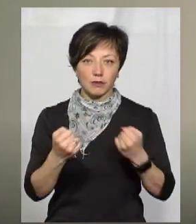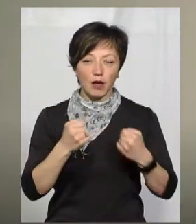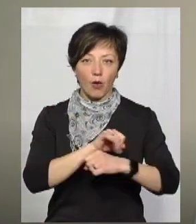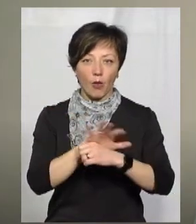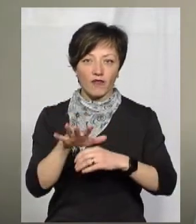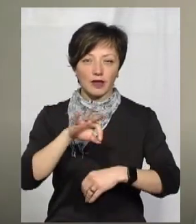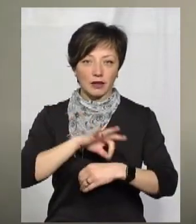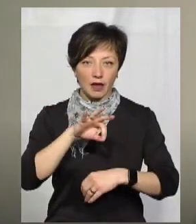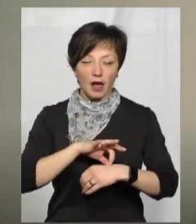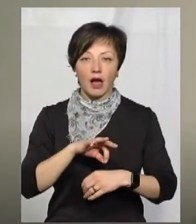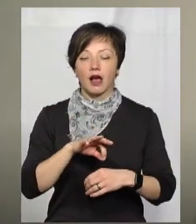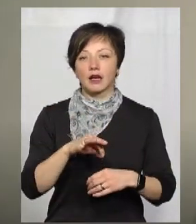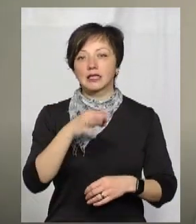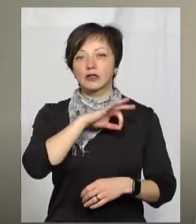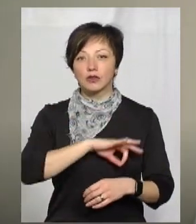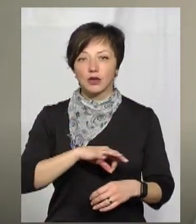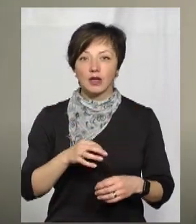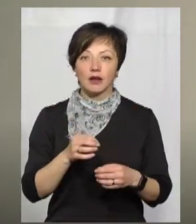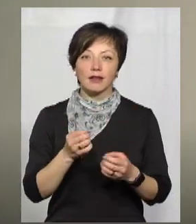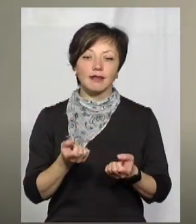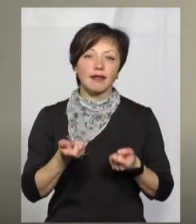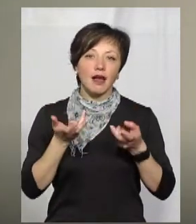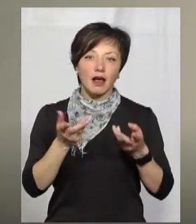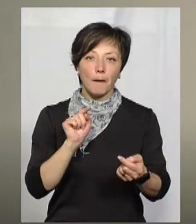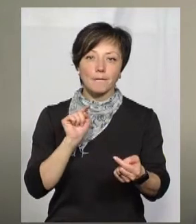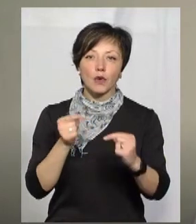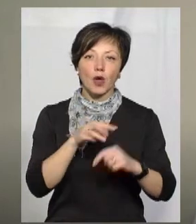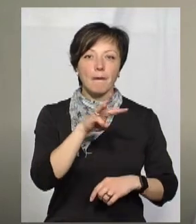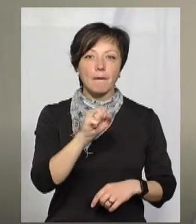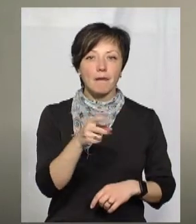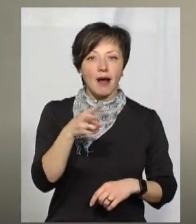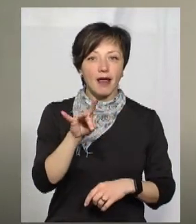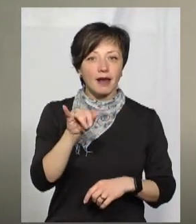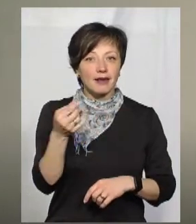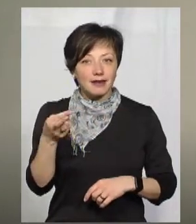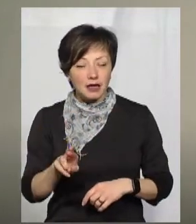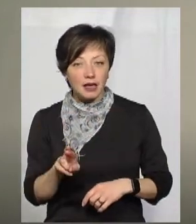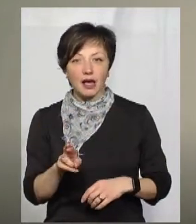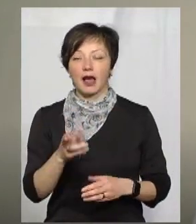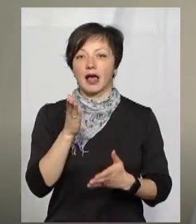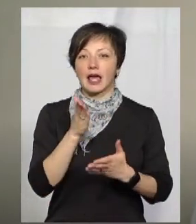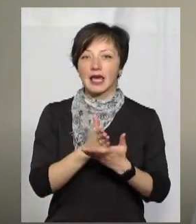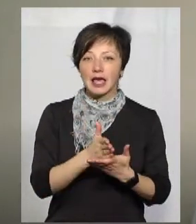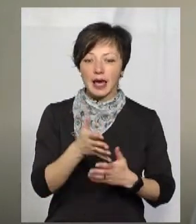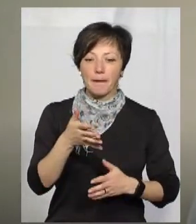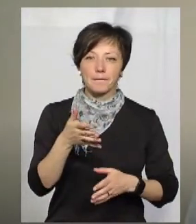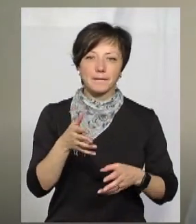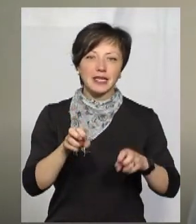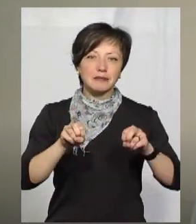Застосовують декілька протималярійних препаратів, препаратів з групи